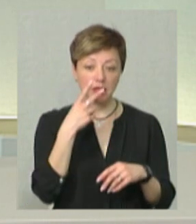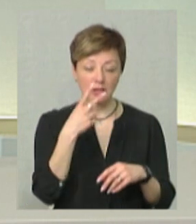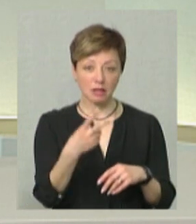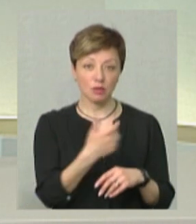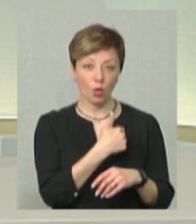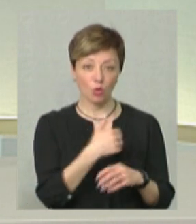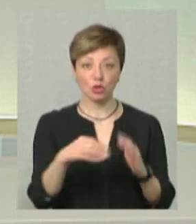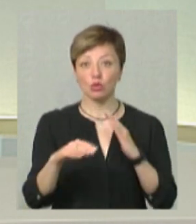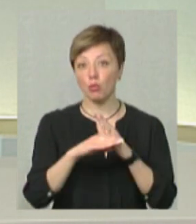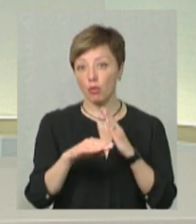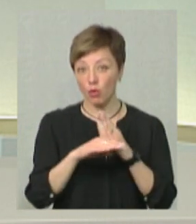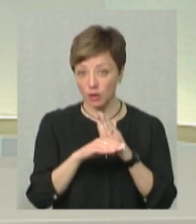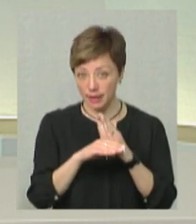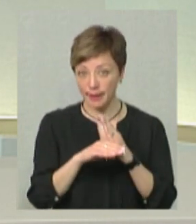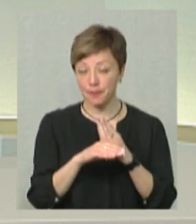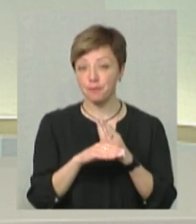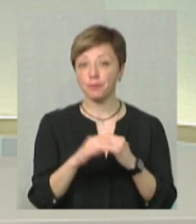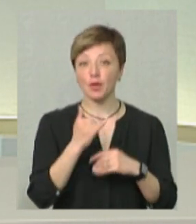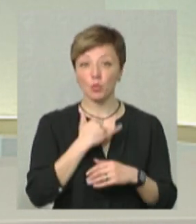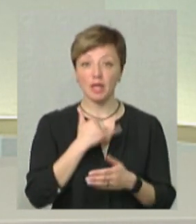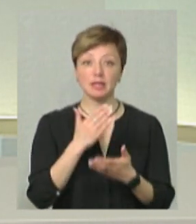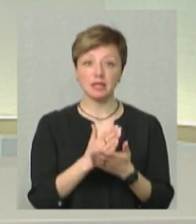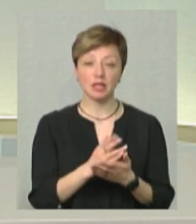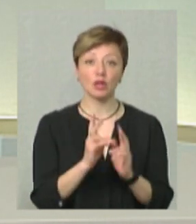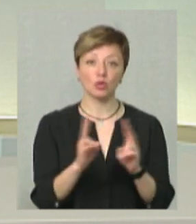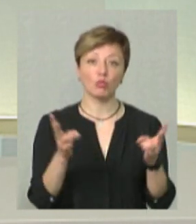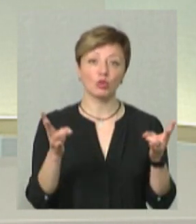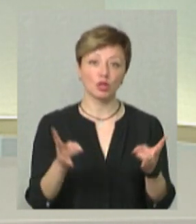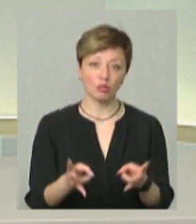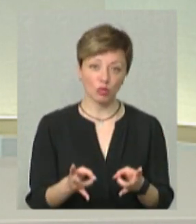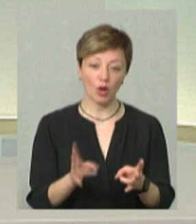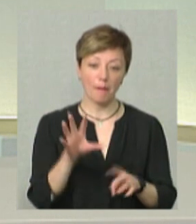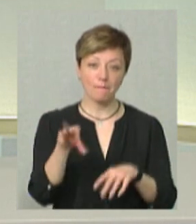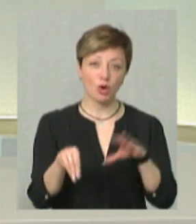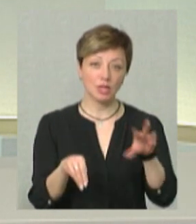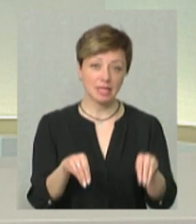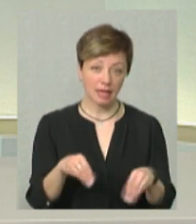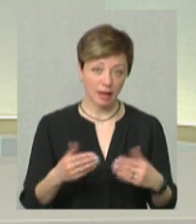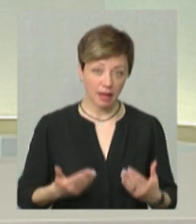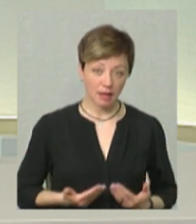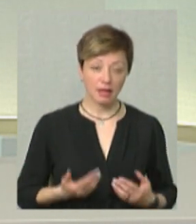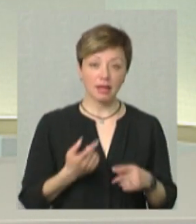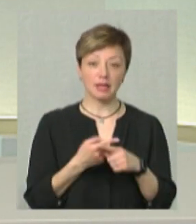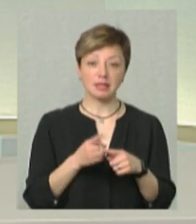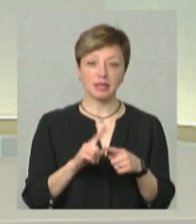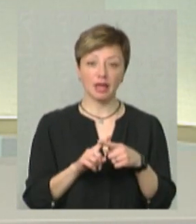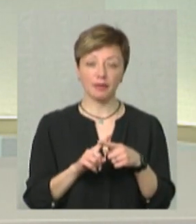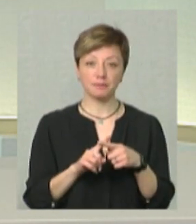хоче нам допомогти, у нас є люди, хто потребує поселення, тобто, і цієї